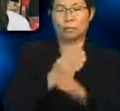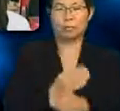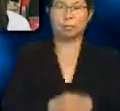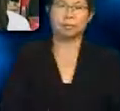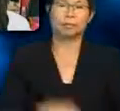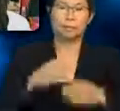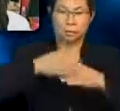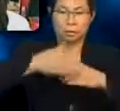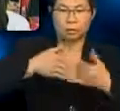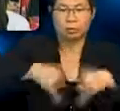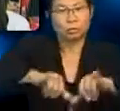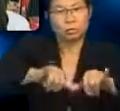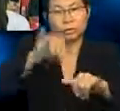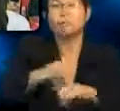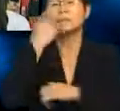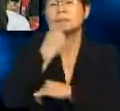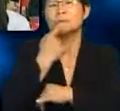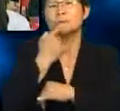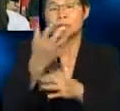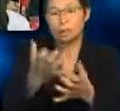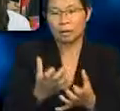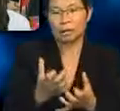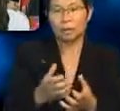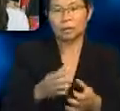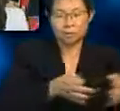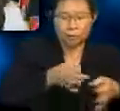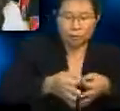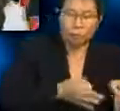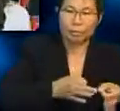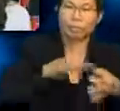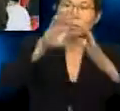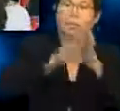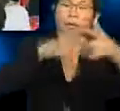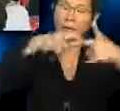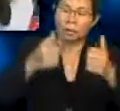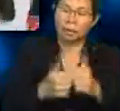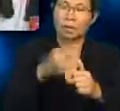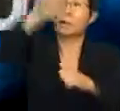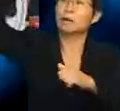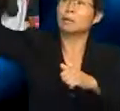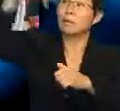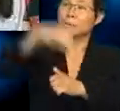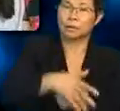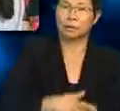Seterusnya, siapa yang nak membuat penerangan berkaitan dengan matahari?